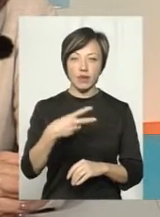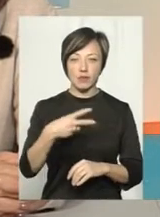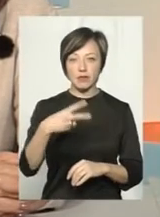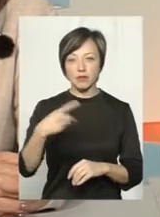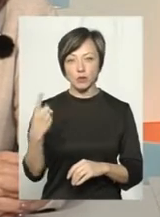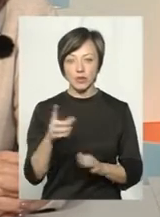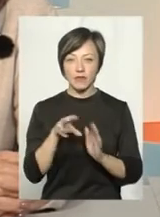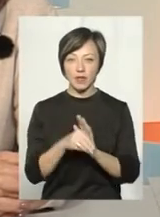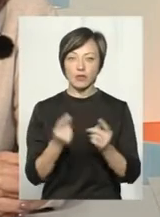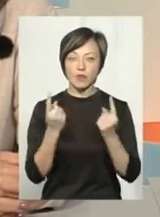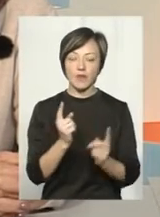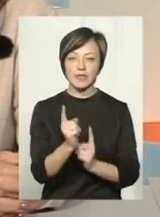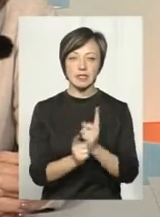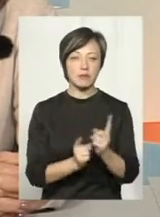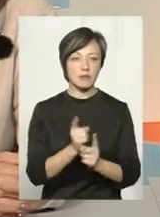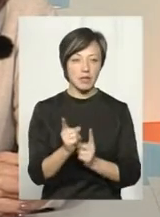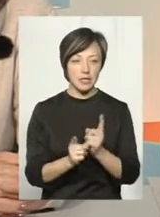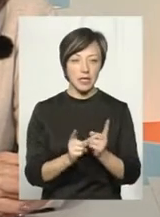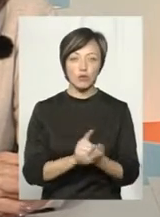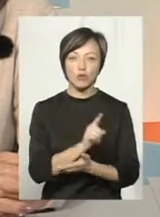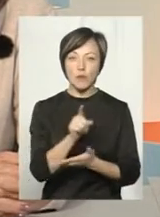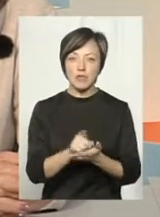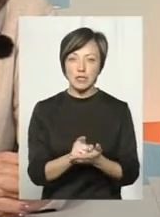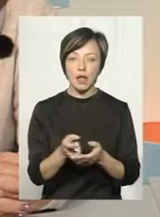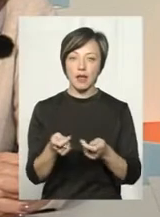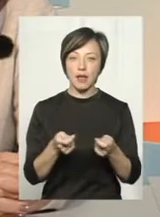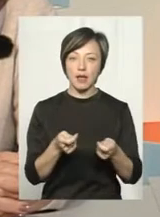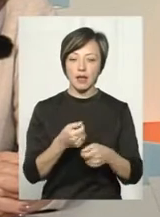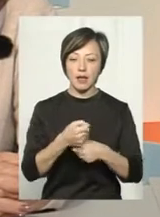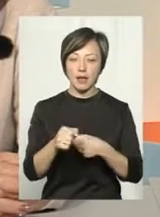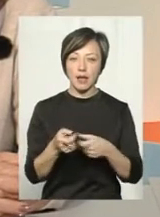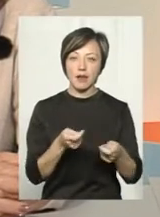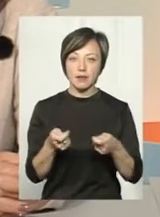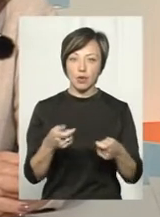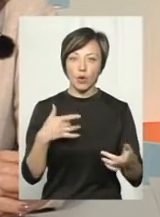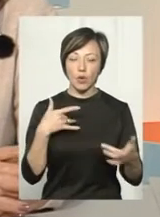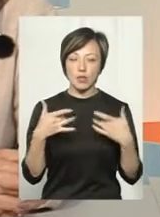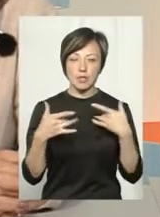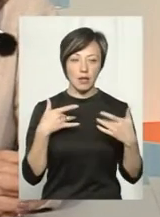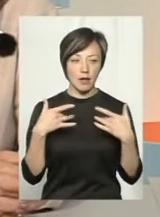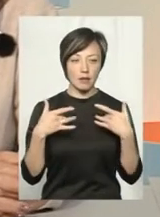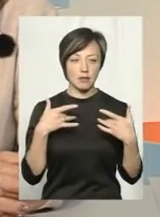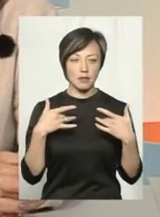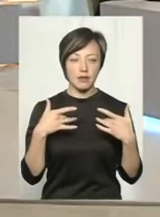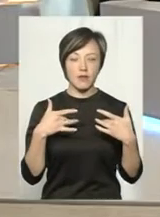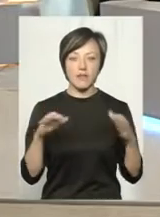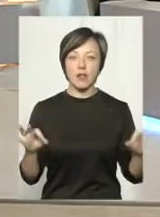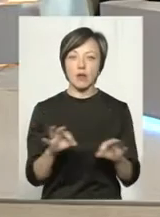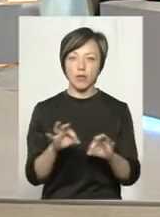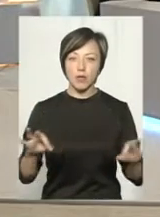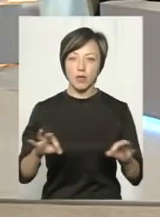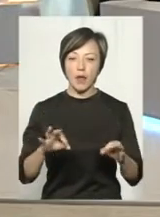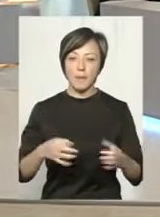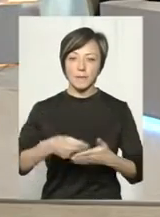внесли суттєві зміни і завоязали керівників концертних, тобто театральну, драму і філармонії, укласти